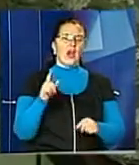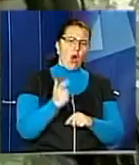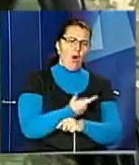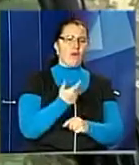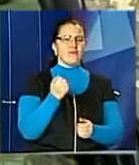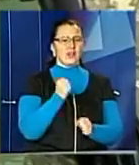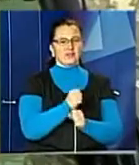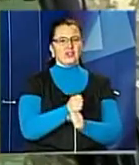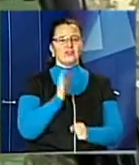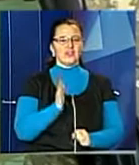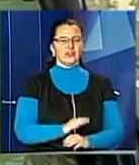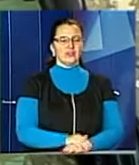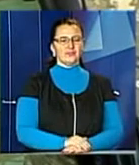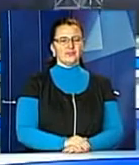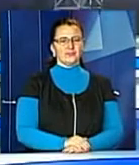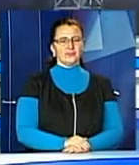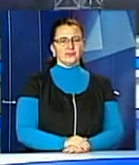Андрій Ролюк, новини.